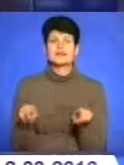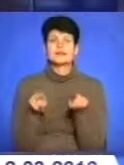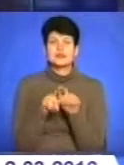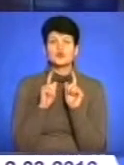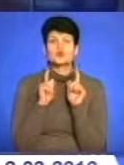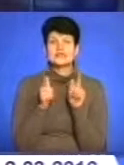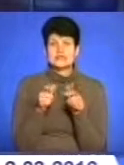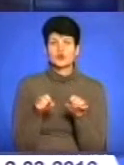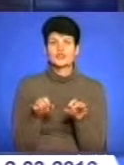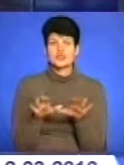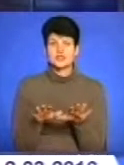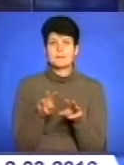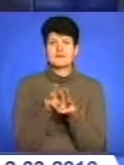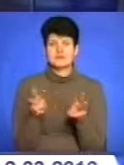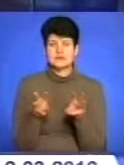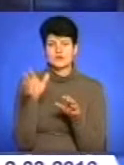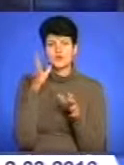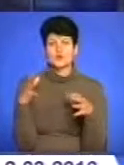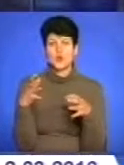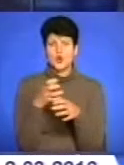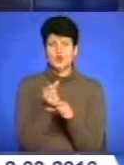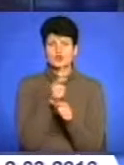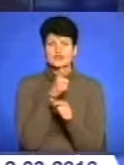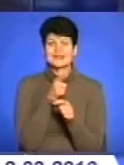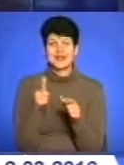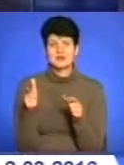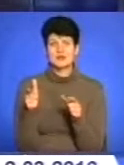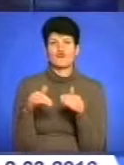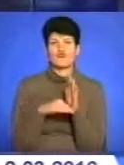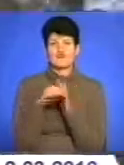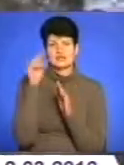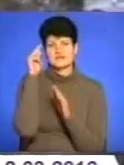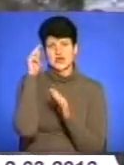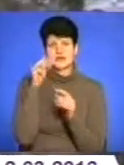з рішенням Міносвіти, скорочено термін подачі документів у вищі навчальні заклади.